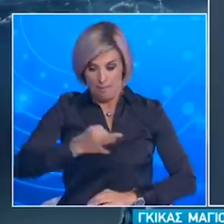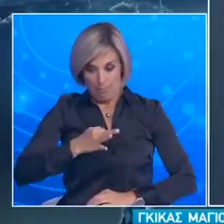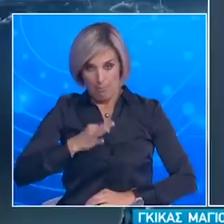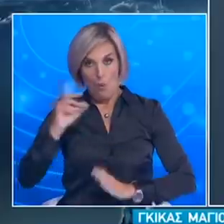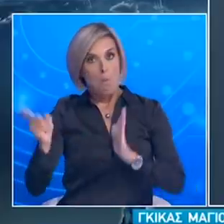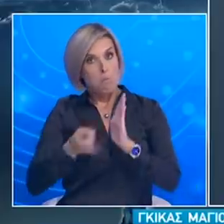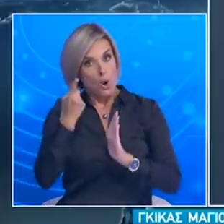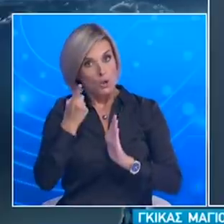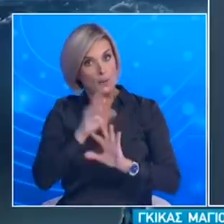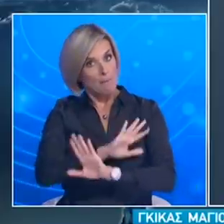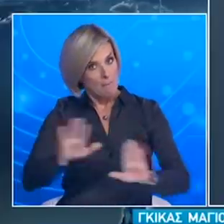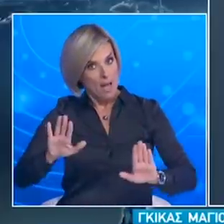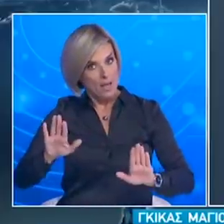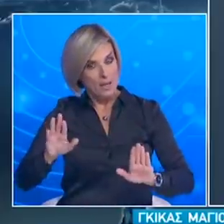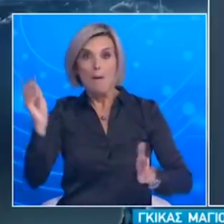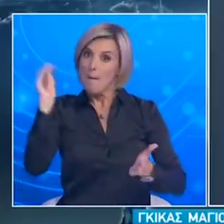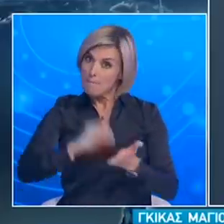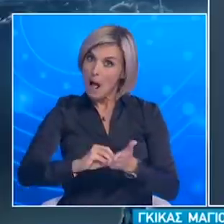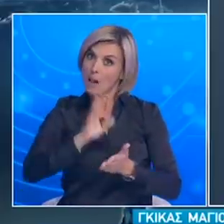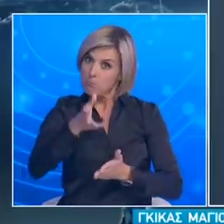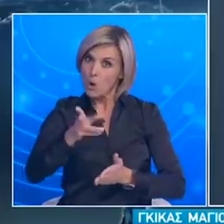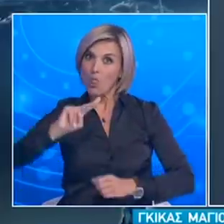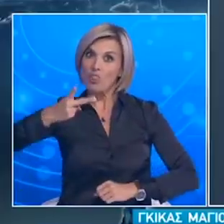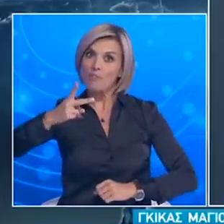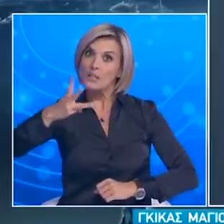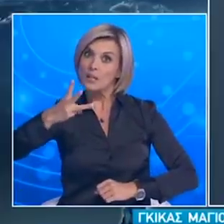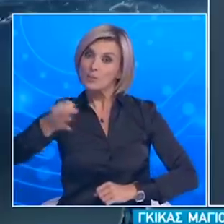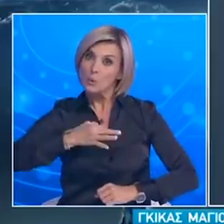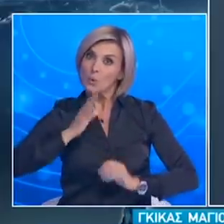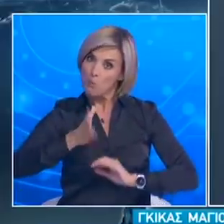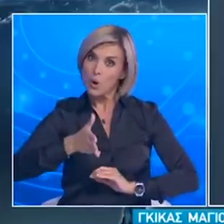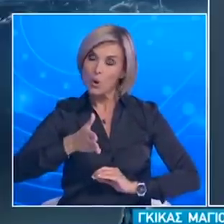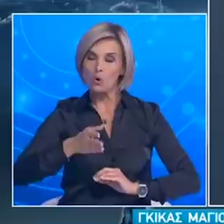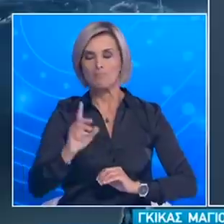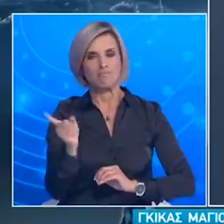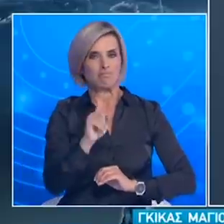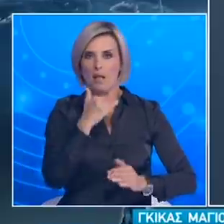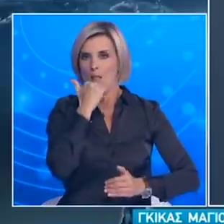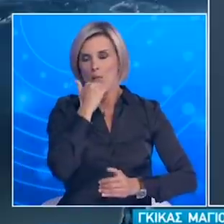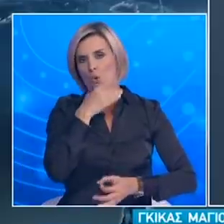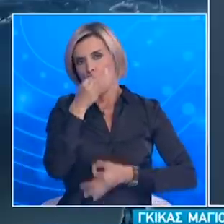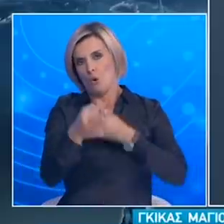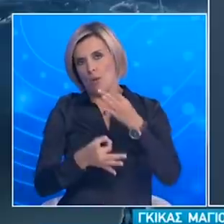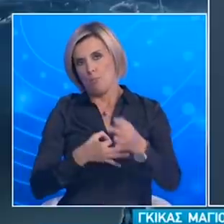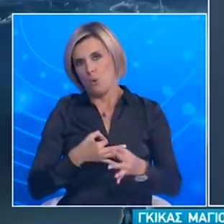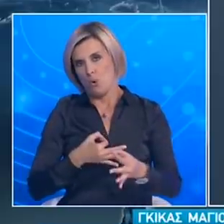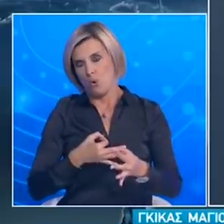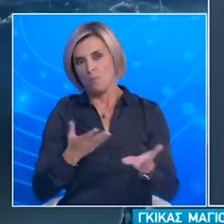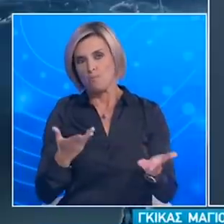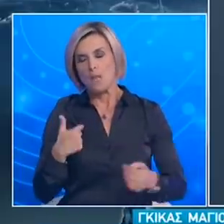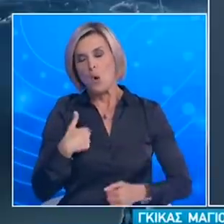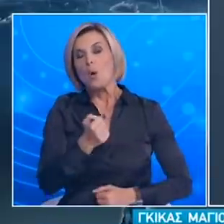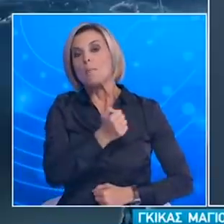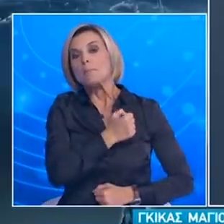εξαιρετικά δύσκολα Δεν υπάρχει μηδέν πιθανότητα σε καμία λίμωξη Οπότε